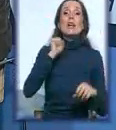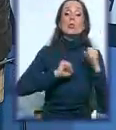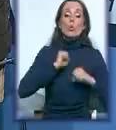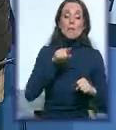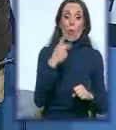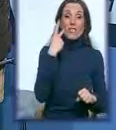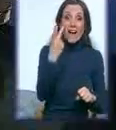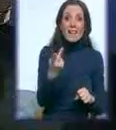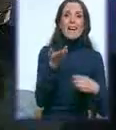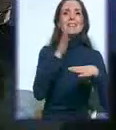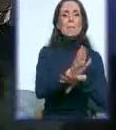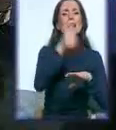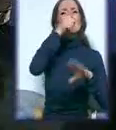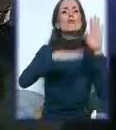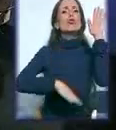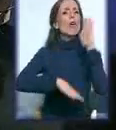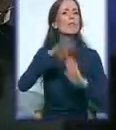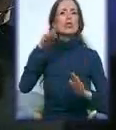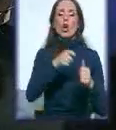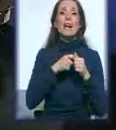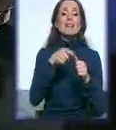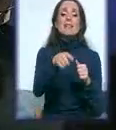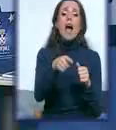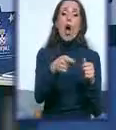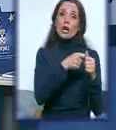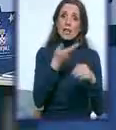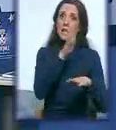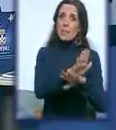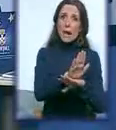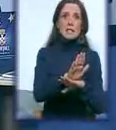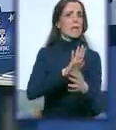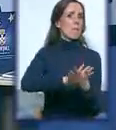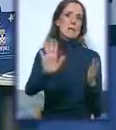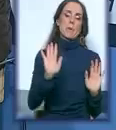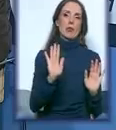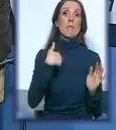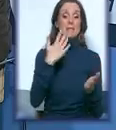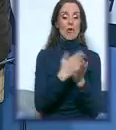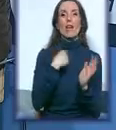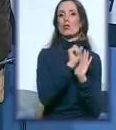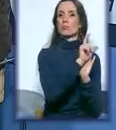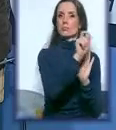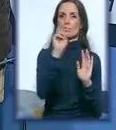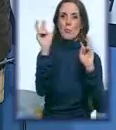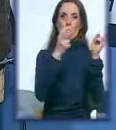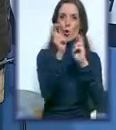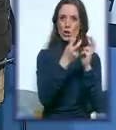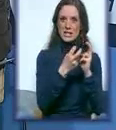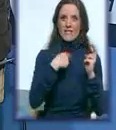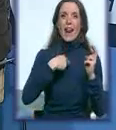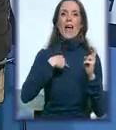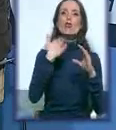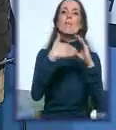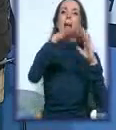organizacija. Znaši, predstavljanje je potpuno besplatno za organizacije. Mi smo već poslali sad poziv putem naše mailing liste koja je ima oko 2000